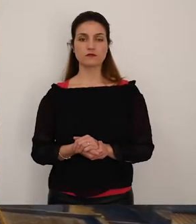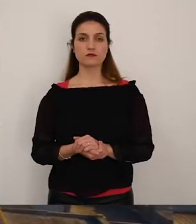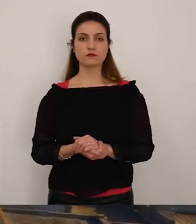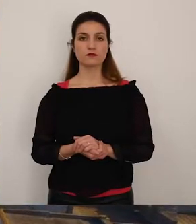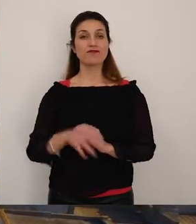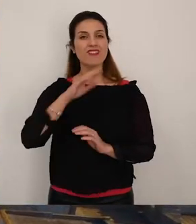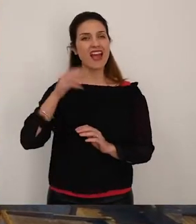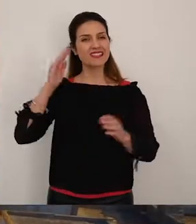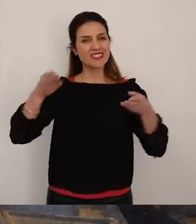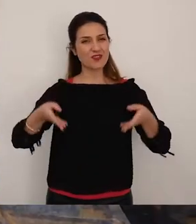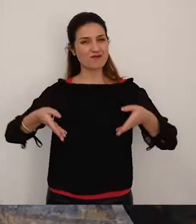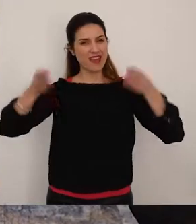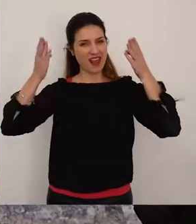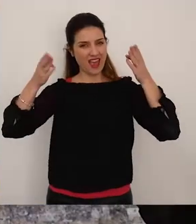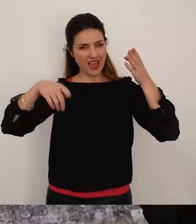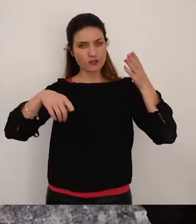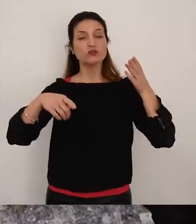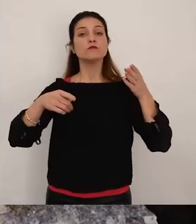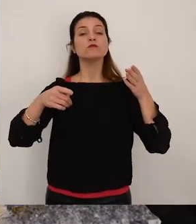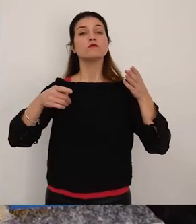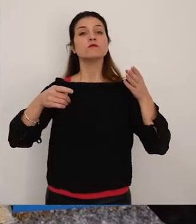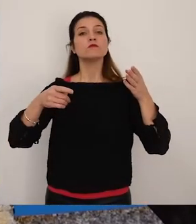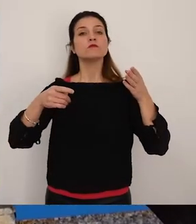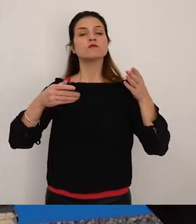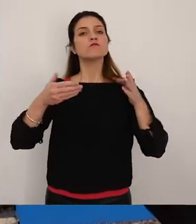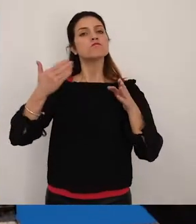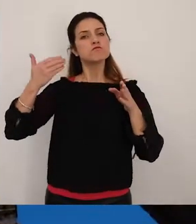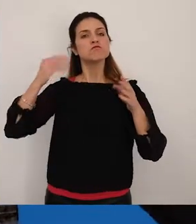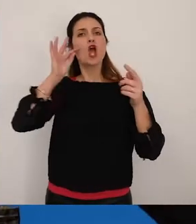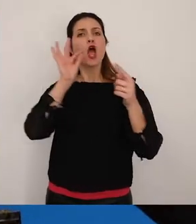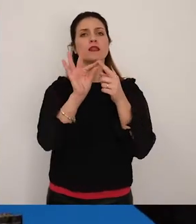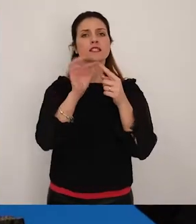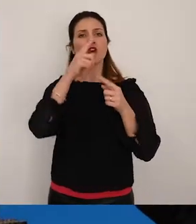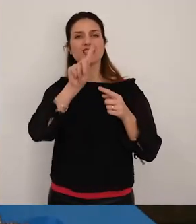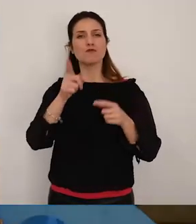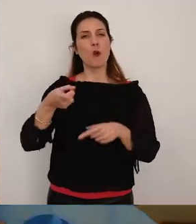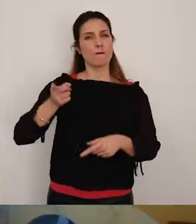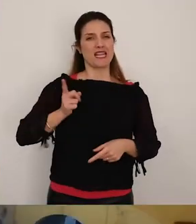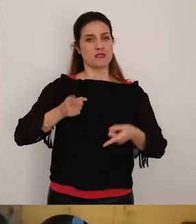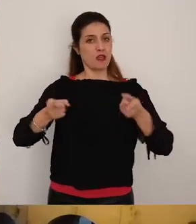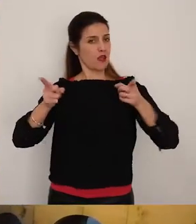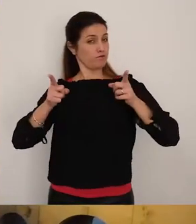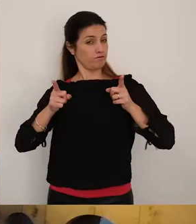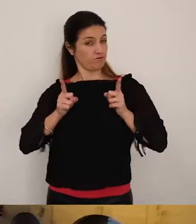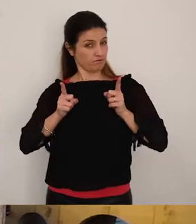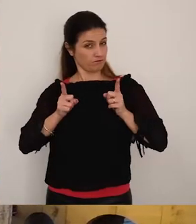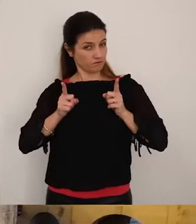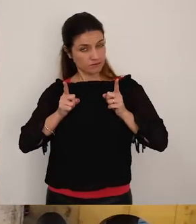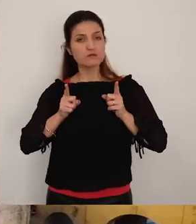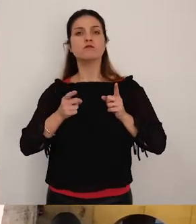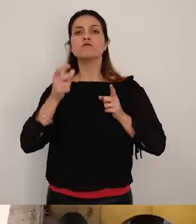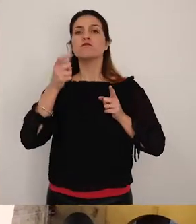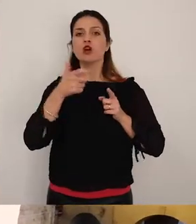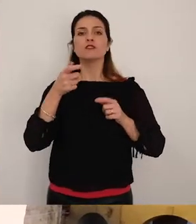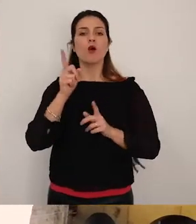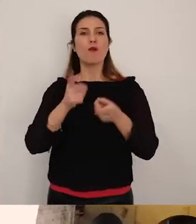L'antico maniero fu un tempo una solida costruzione con compiti di vedetta difensiva di tipo militare. Il suo scopo era